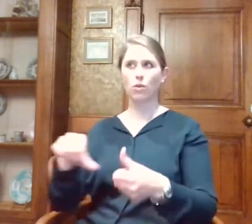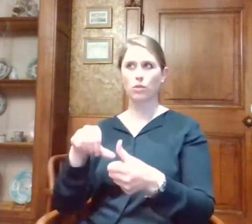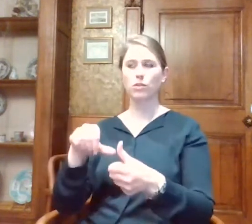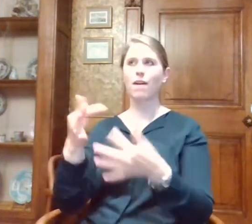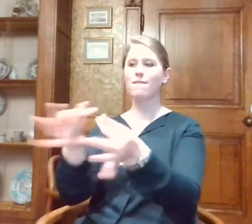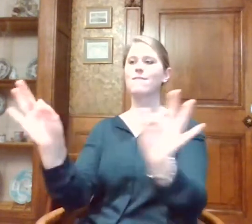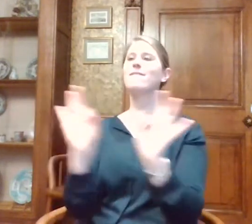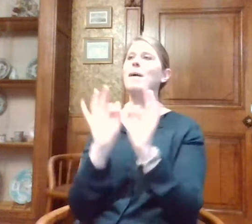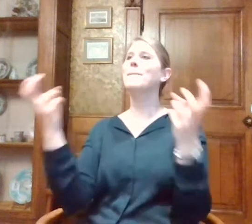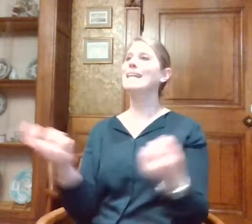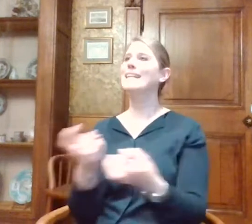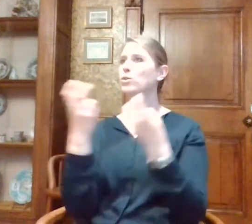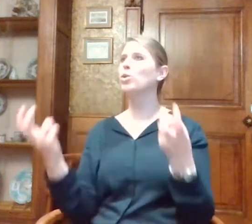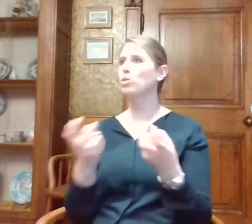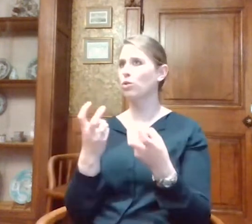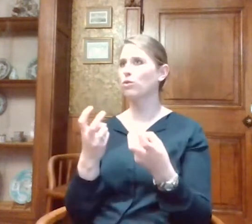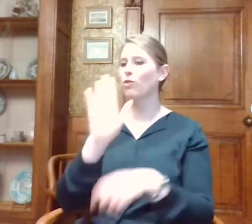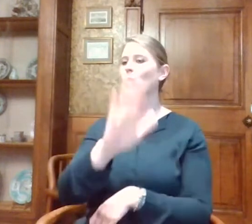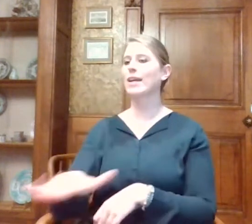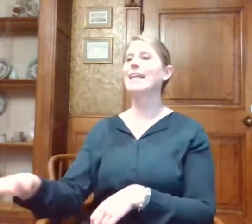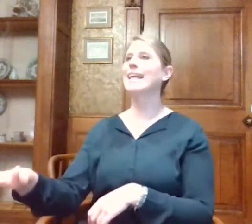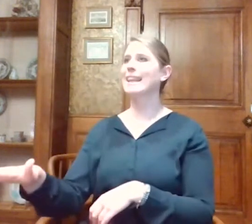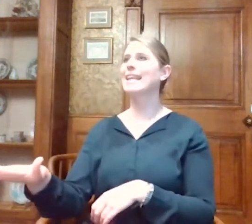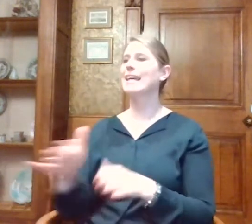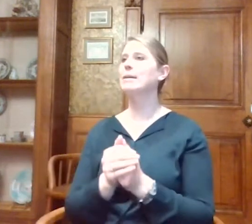een familiezoektocht. Dus voor kinderen.